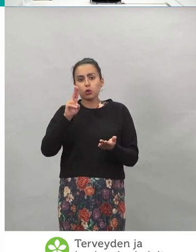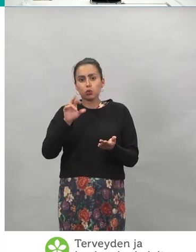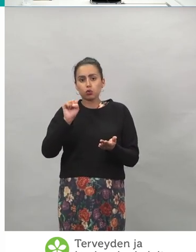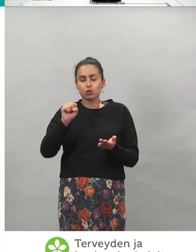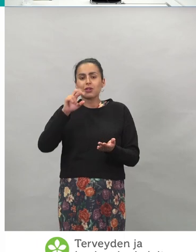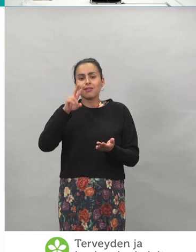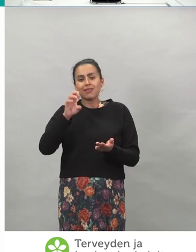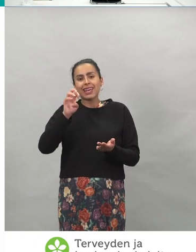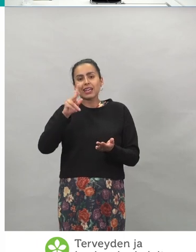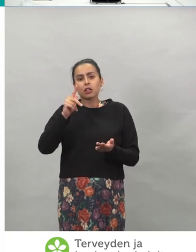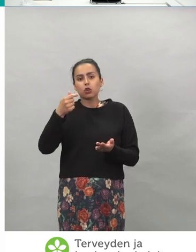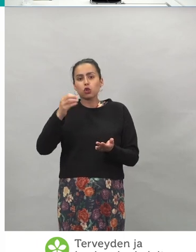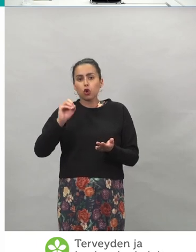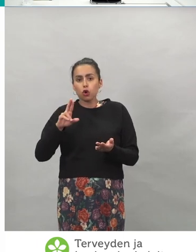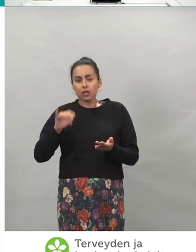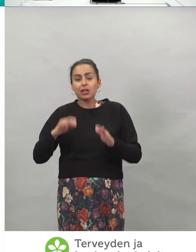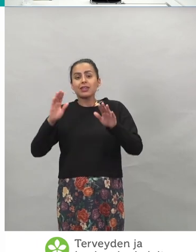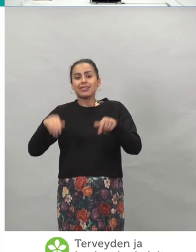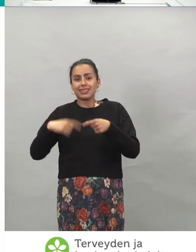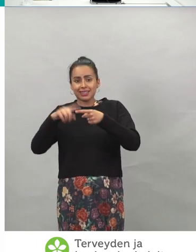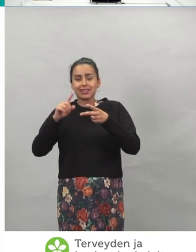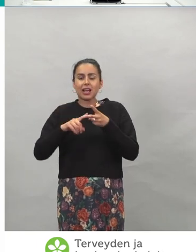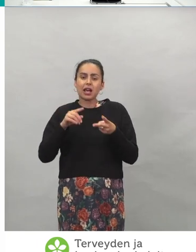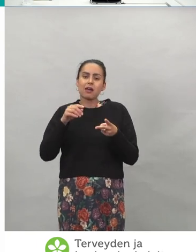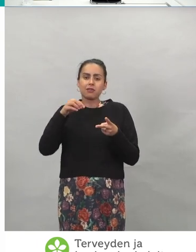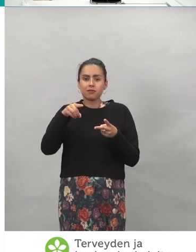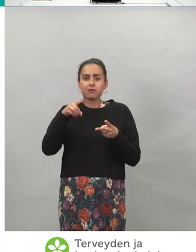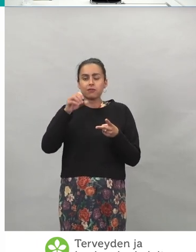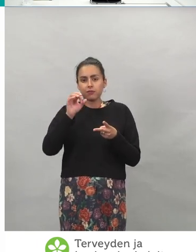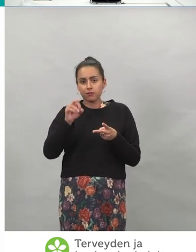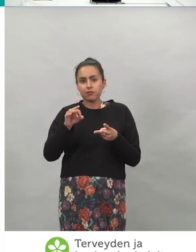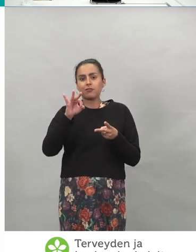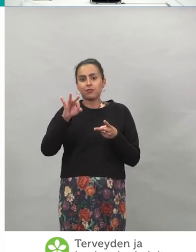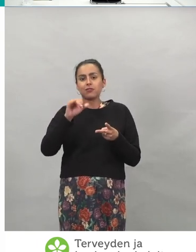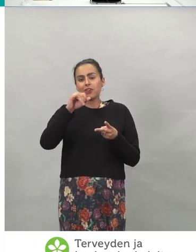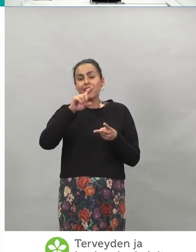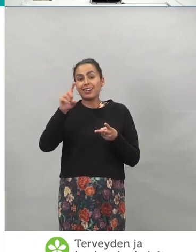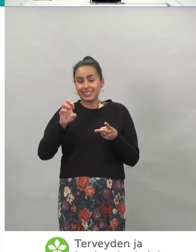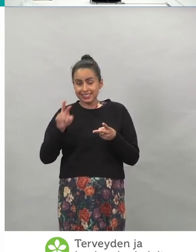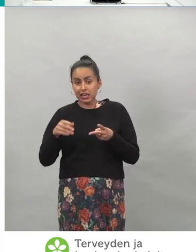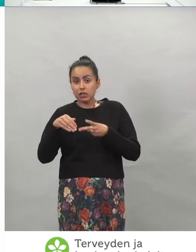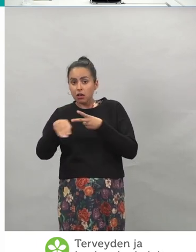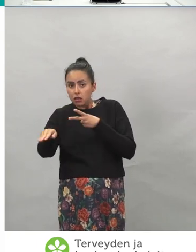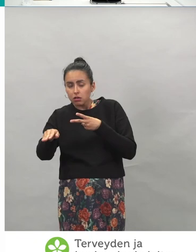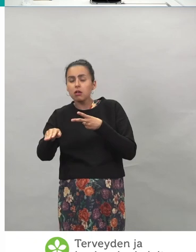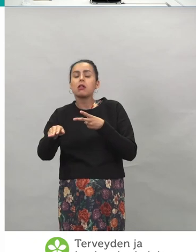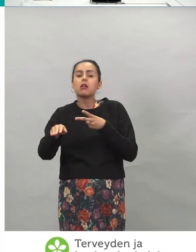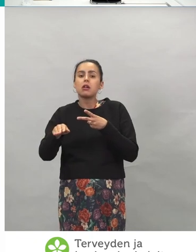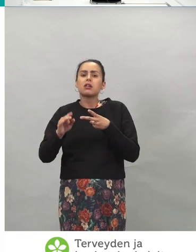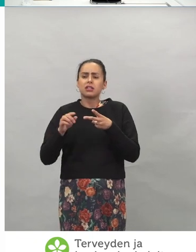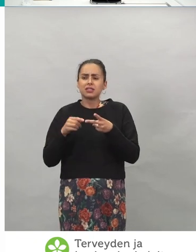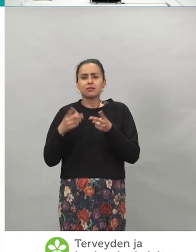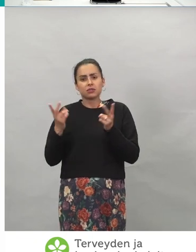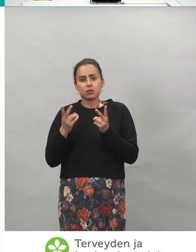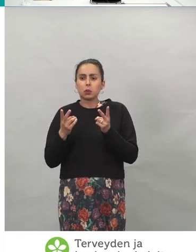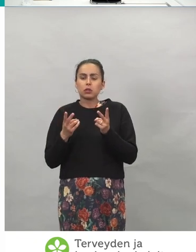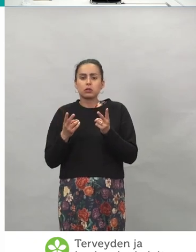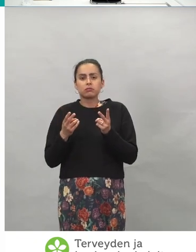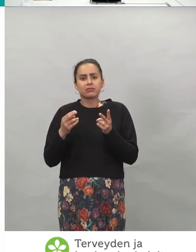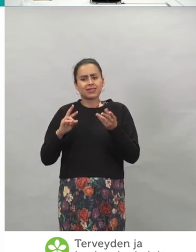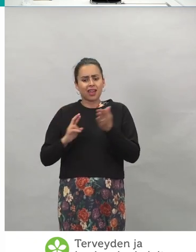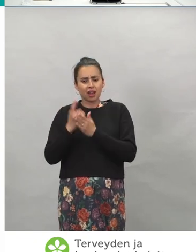sitten jatketaan tuolla Biotech-Pfizerilla, niin siinä on tämmöiset ohimenevät reaktiot,